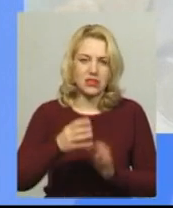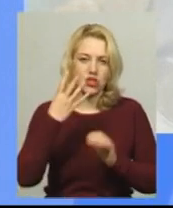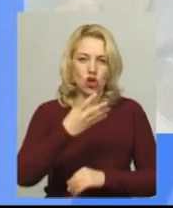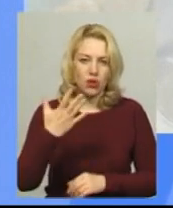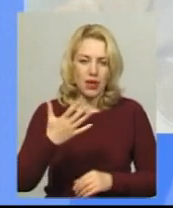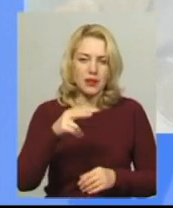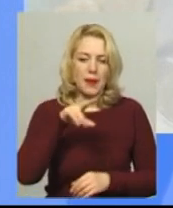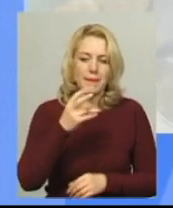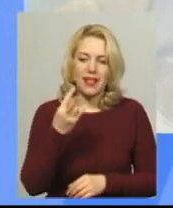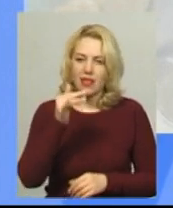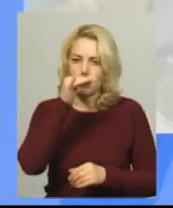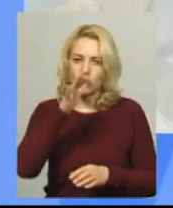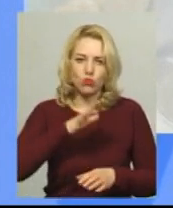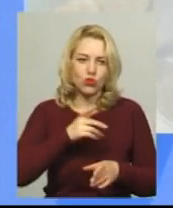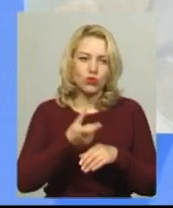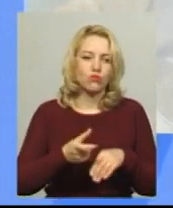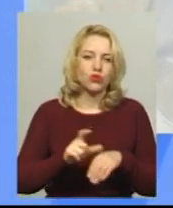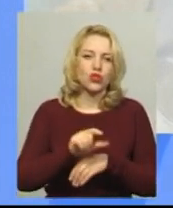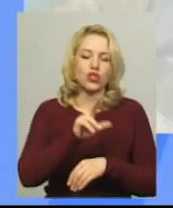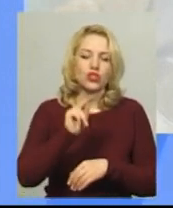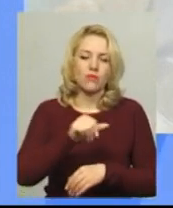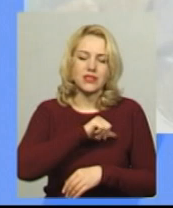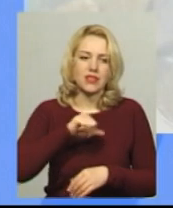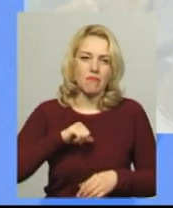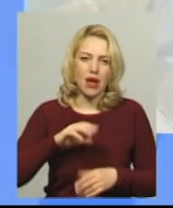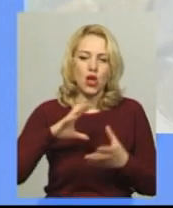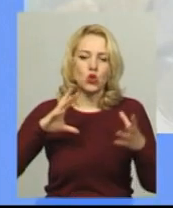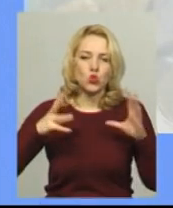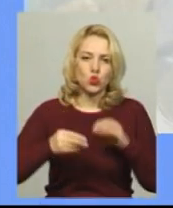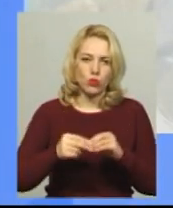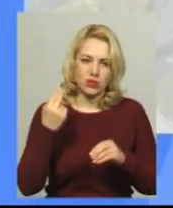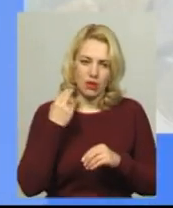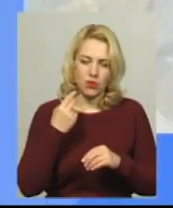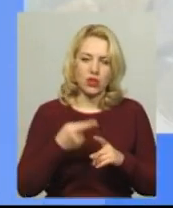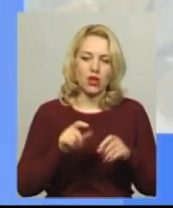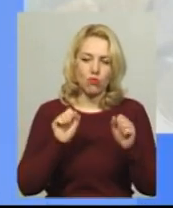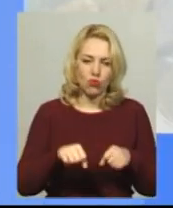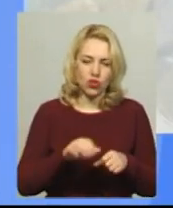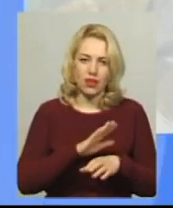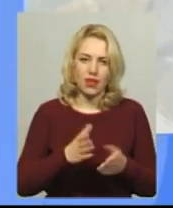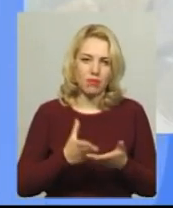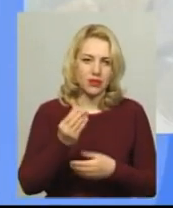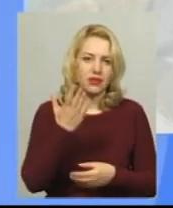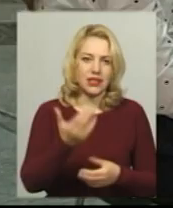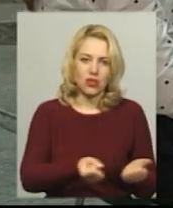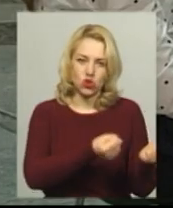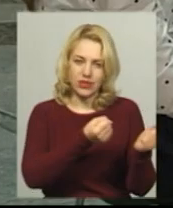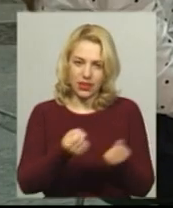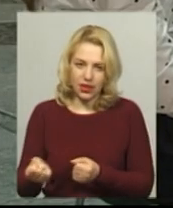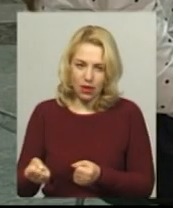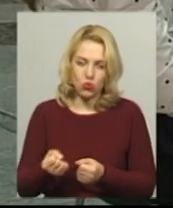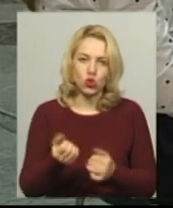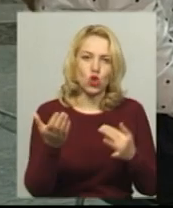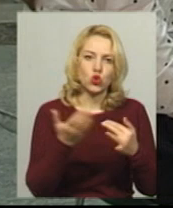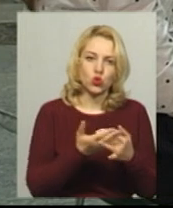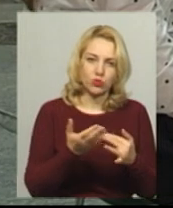не може бути більшого від самої суми заборгованості. Її можна не платити, якщо затримується заробітна плата або ж субсидія. Пеня не